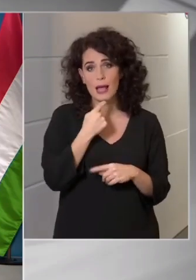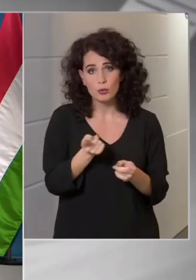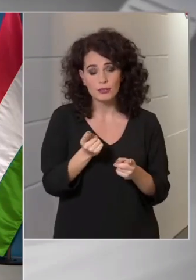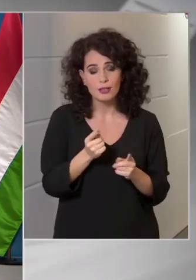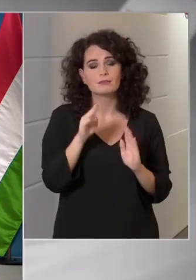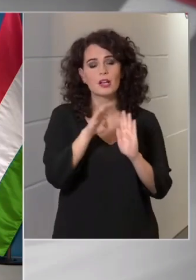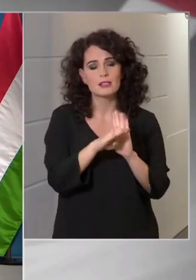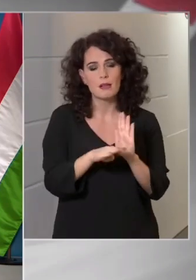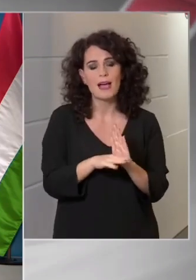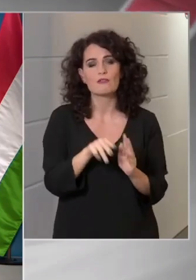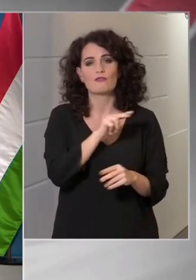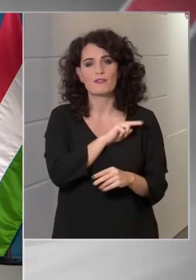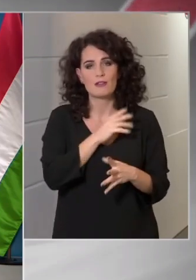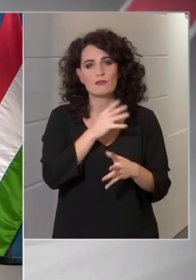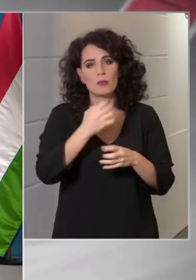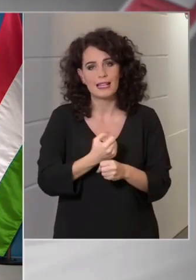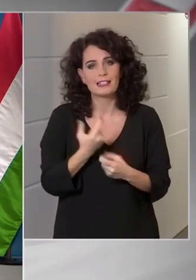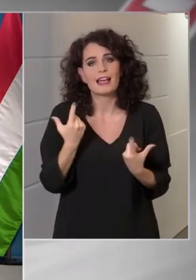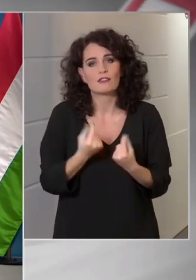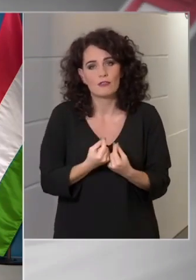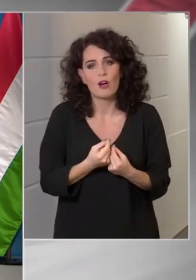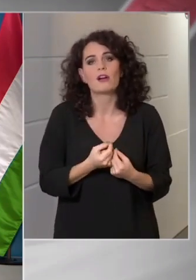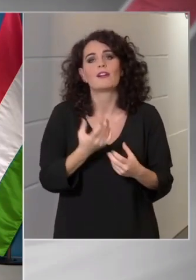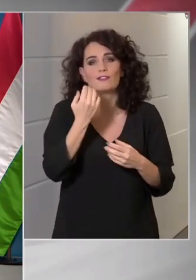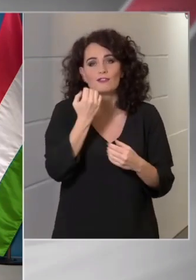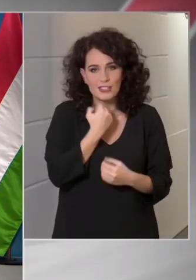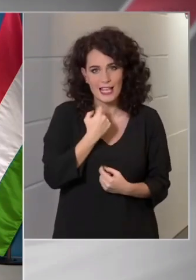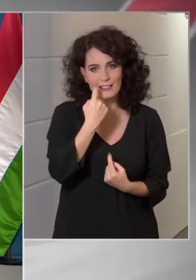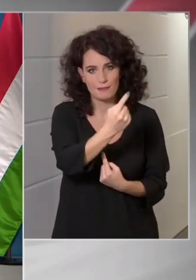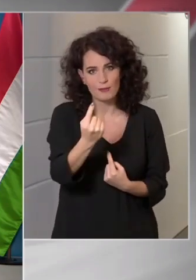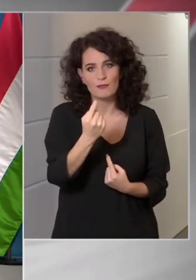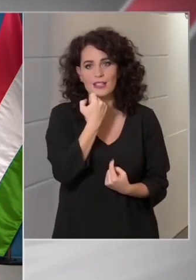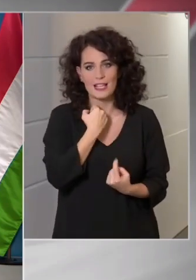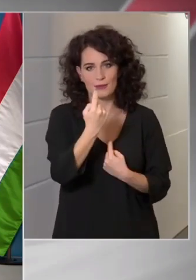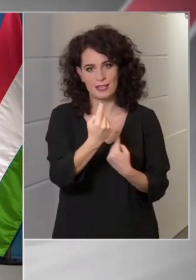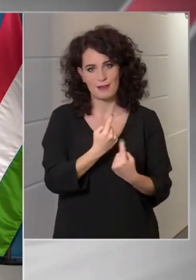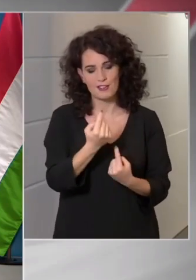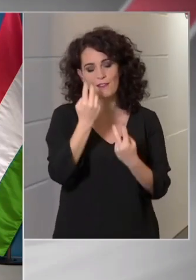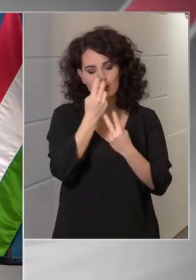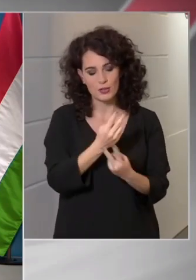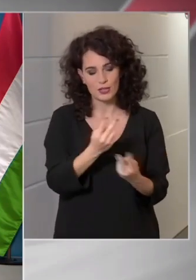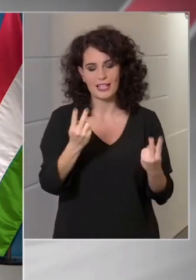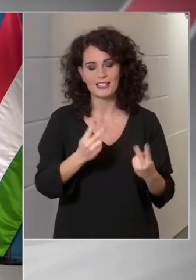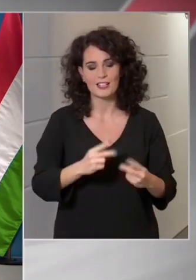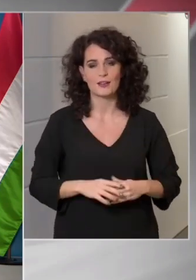felelős betartásával is vigyázzanak magukra, és vigyázzunk egymásra. Viszontlátásra!